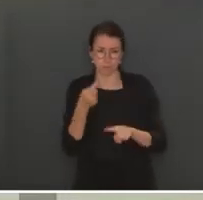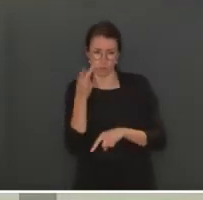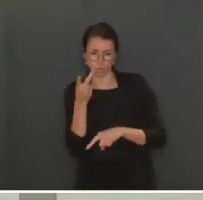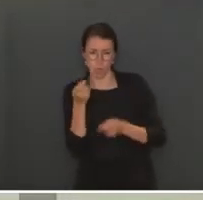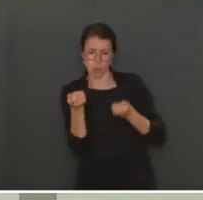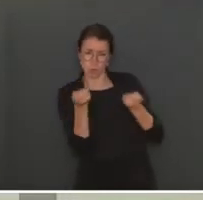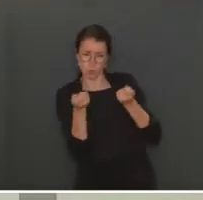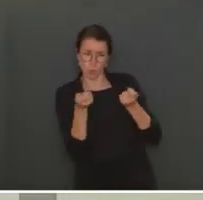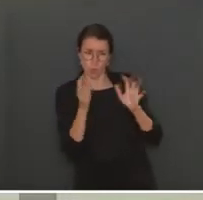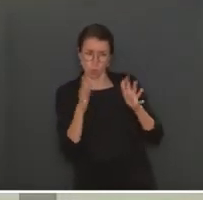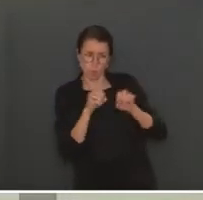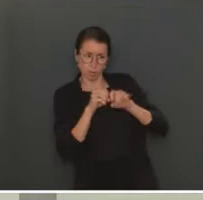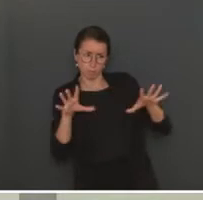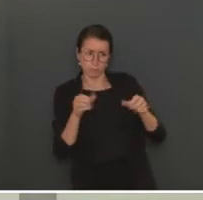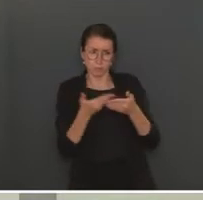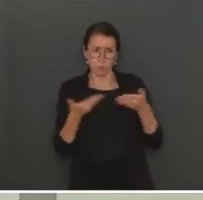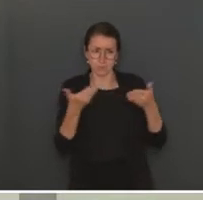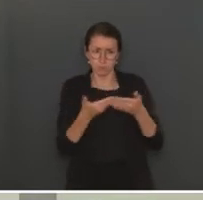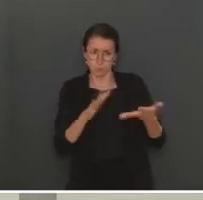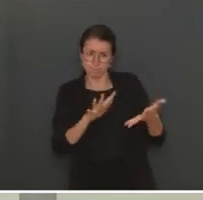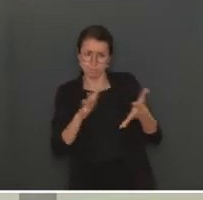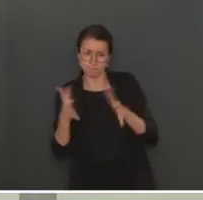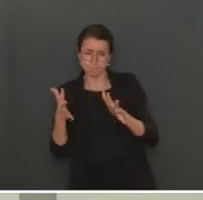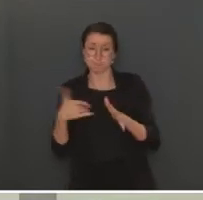vous sur les indicateurs les plus pertinents.